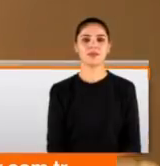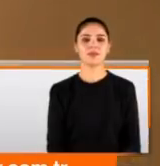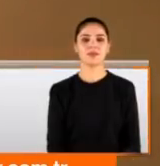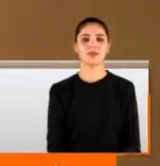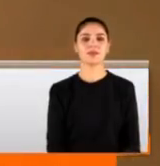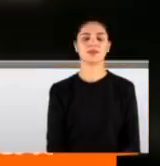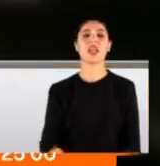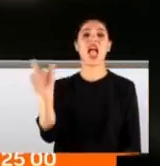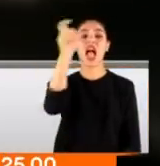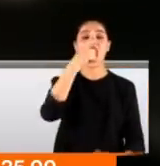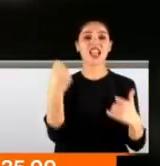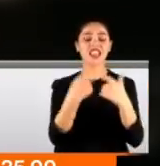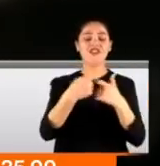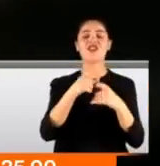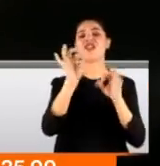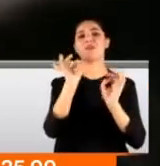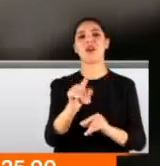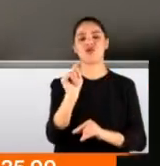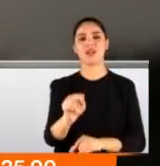Ay savaşları kızışıyor.